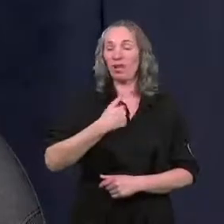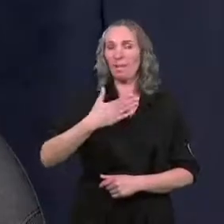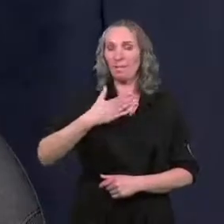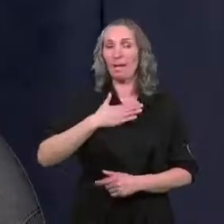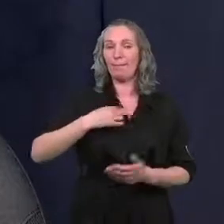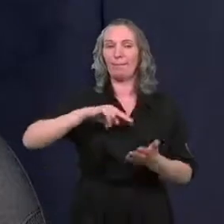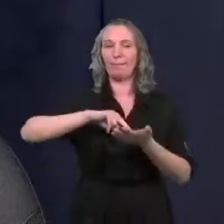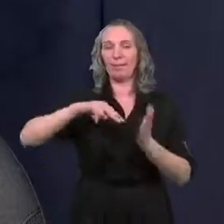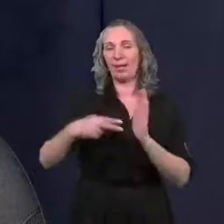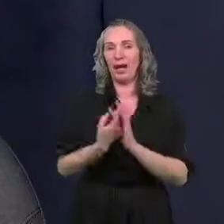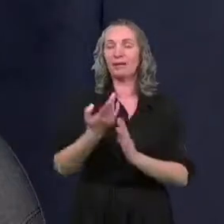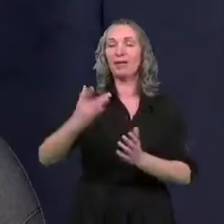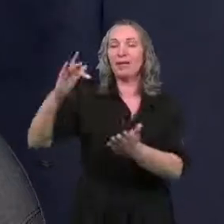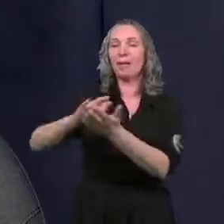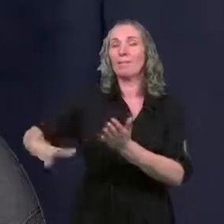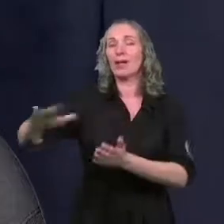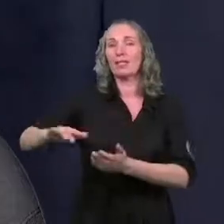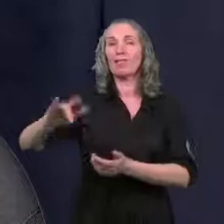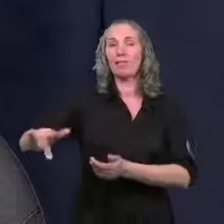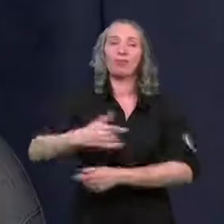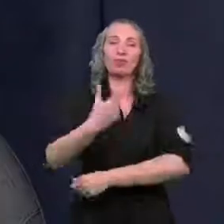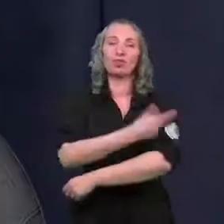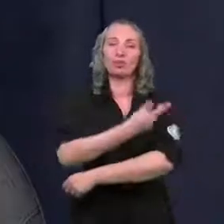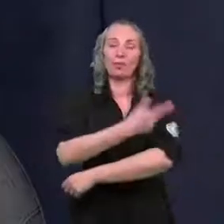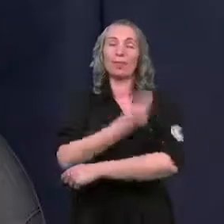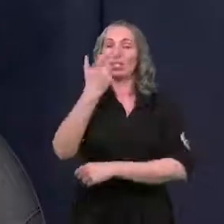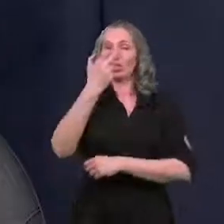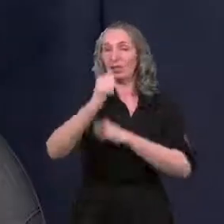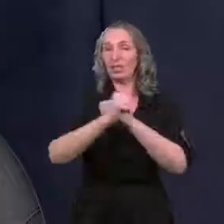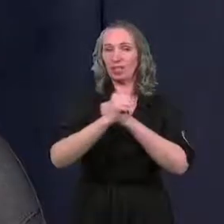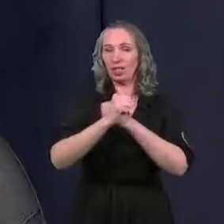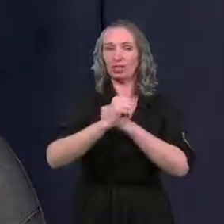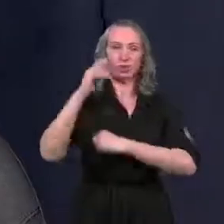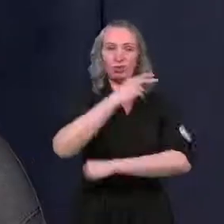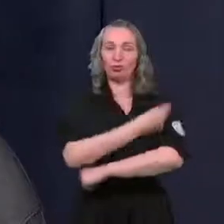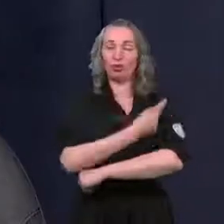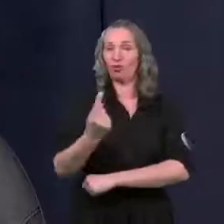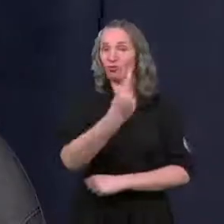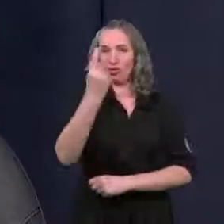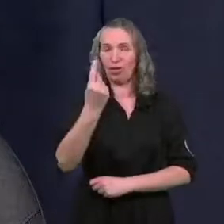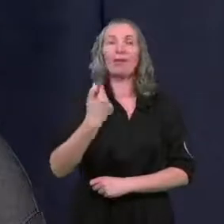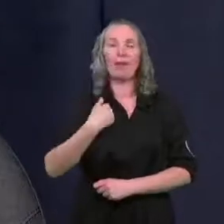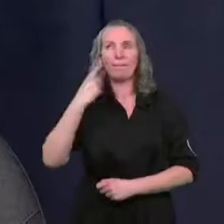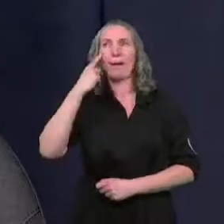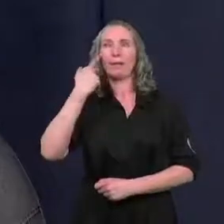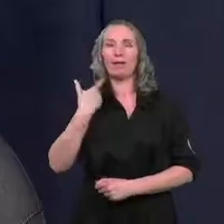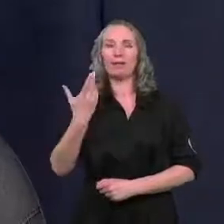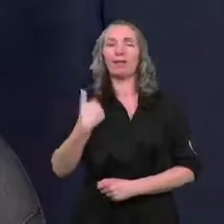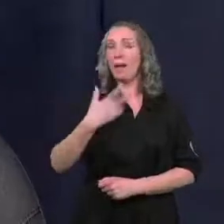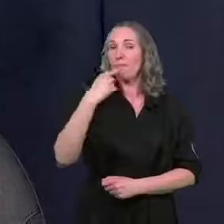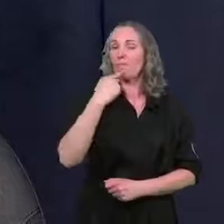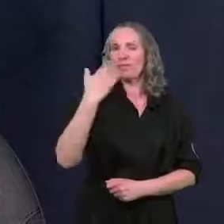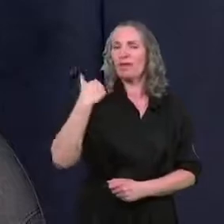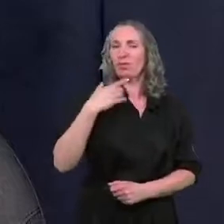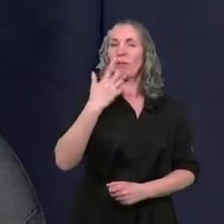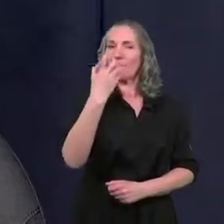tej chwili plan, że w masowym punkcie szczepień będziemy realizować minimum 360 szczepionek dziennie, z tego co pamiętam. Mówiliśmy nawet o 500